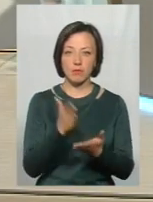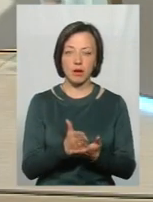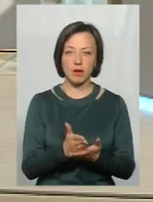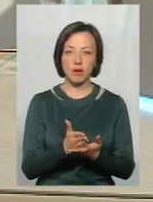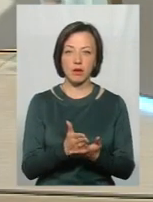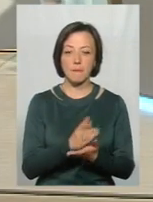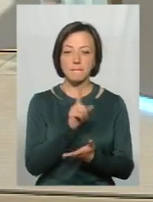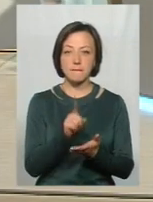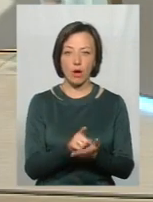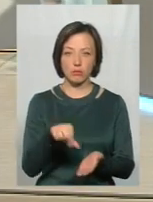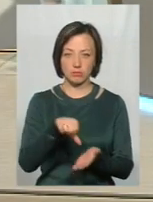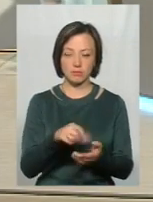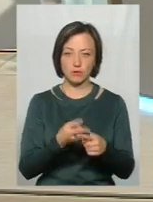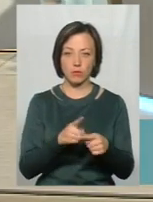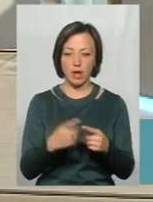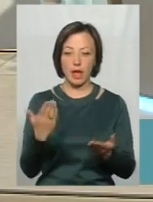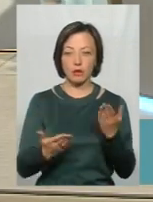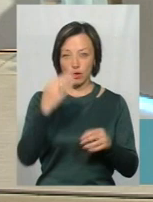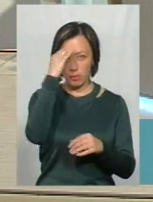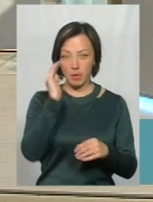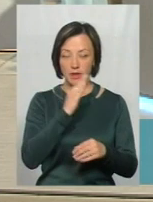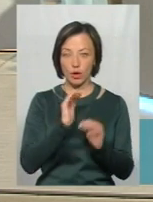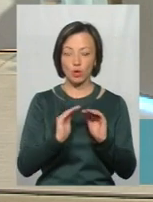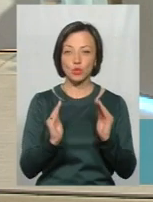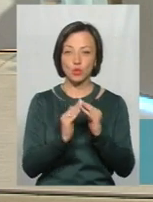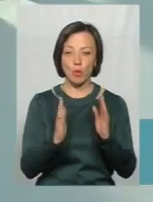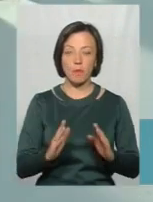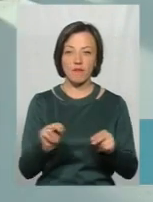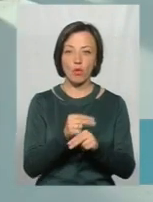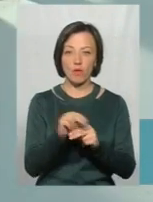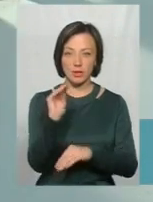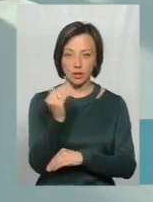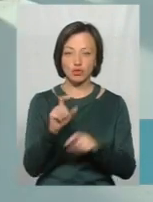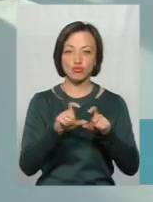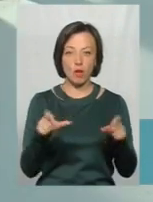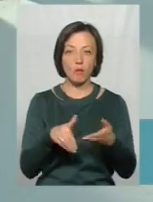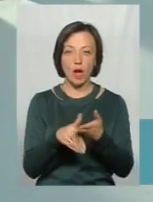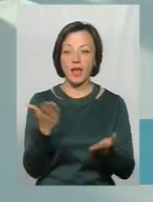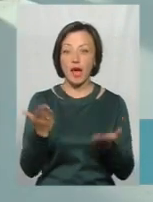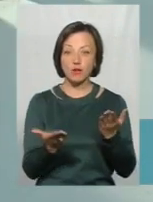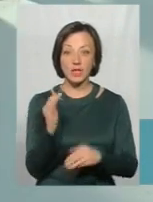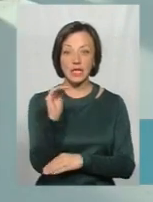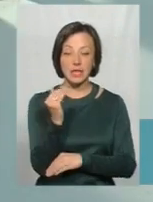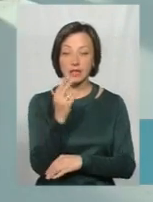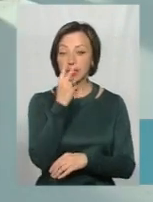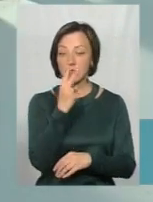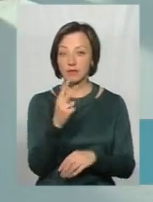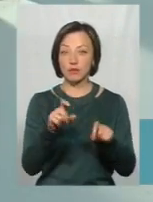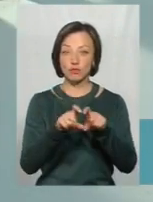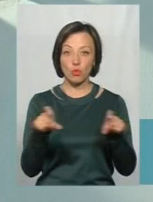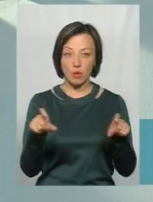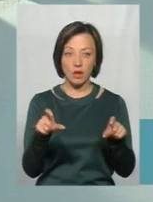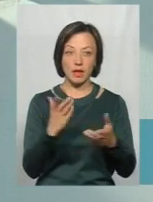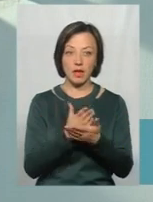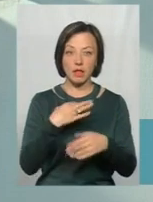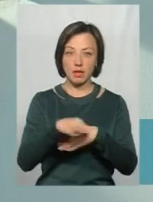взяти в цьому участь. Якщо батьки вдома виховують дитину, школа може допомогти. Якщо дитина дивиться в школі, наприклад,